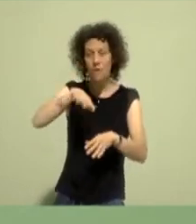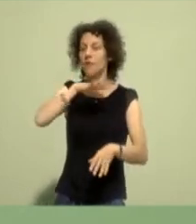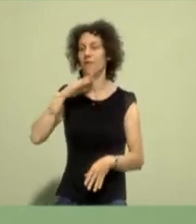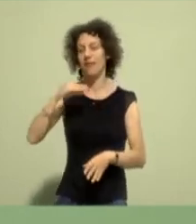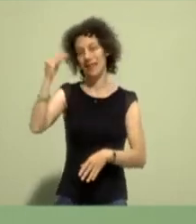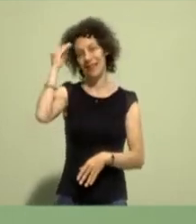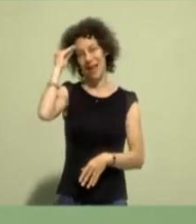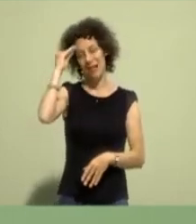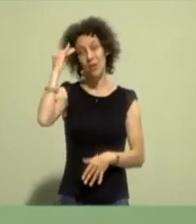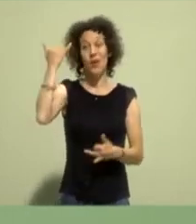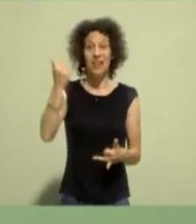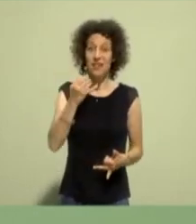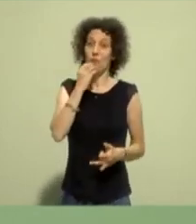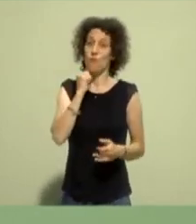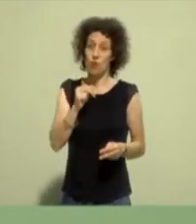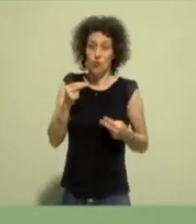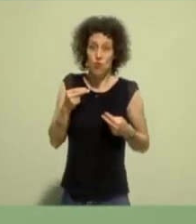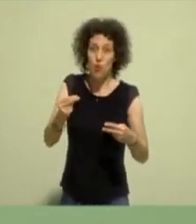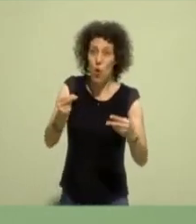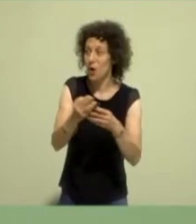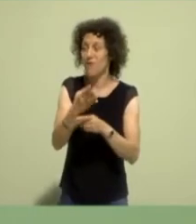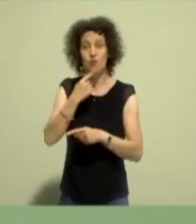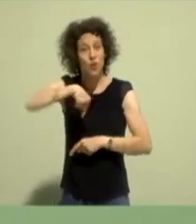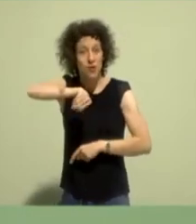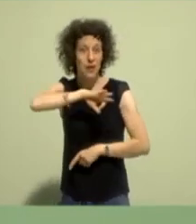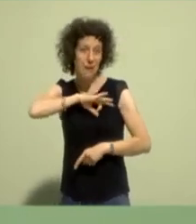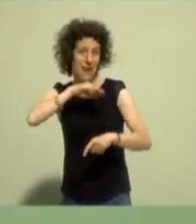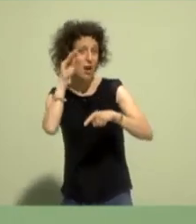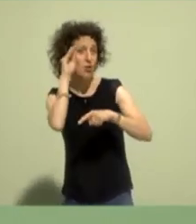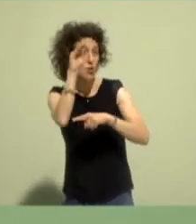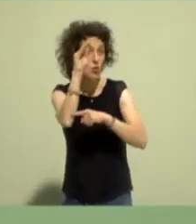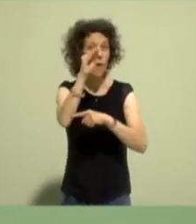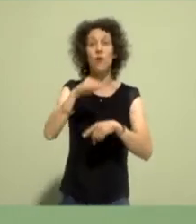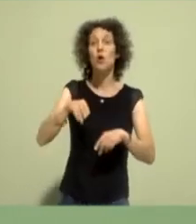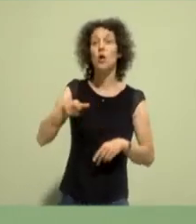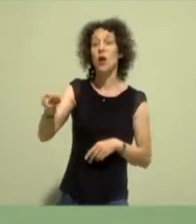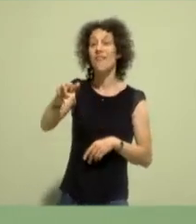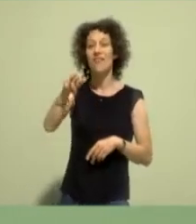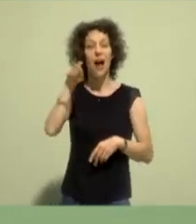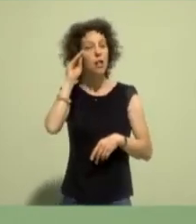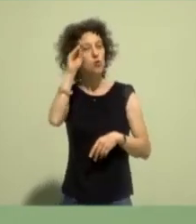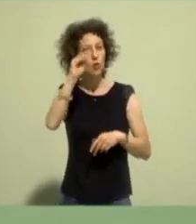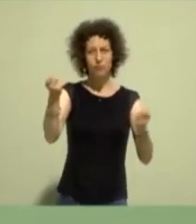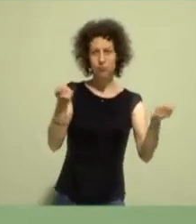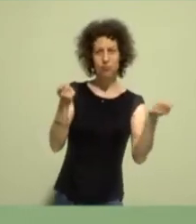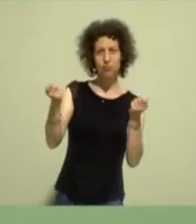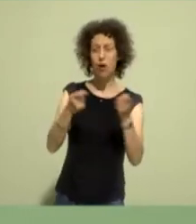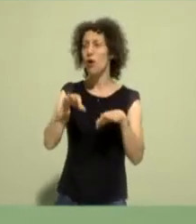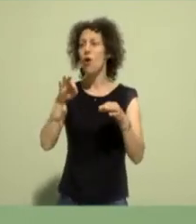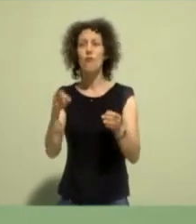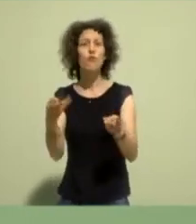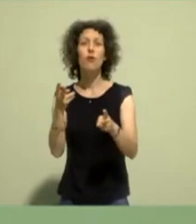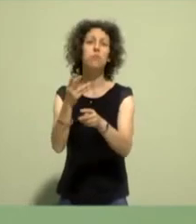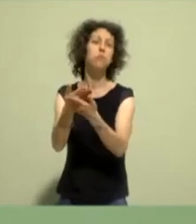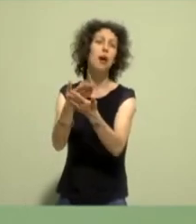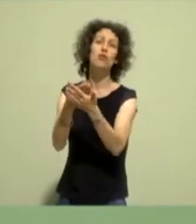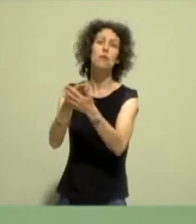Nun möchte ich mit euch gemeinsam die Zukunft unserer Partei und die Zukunft Nordrhein-Westfalens gestalten. Für den Stahlarbeiter Dimi, der für seinen